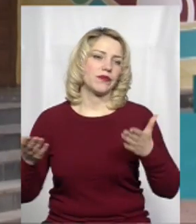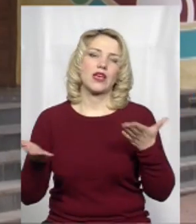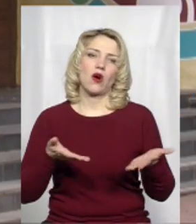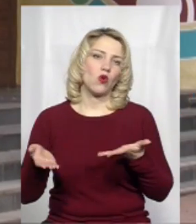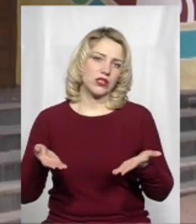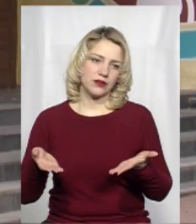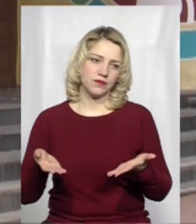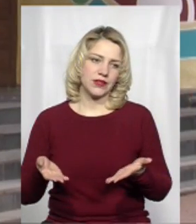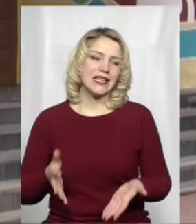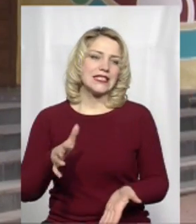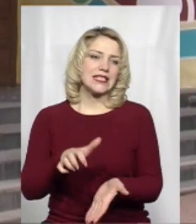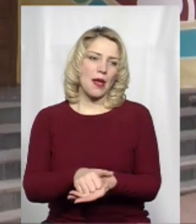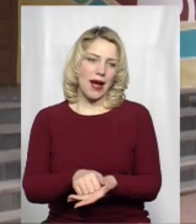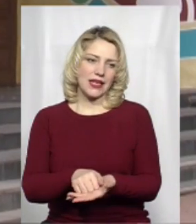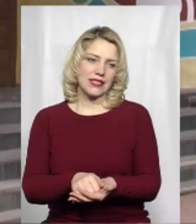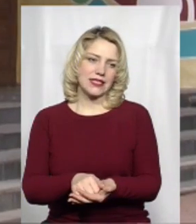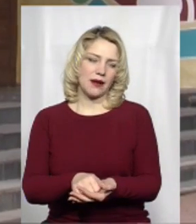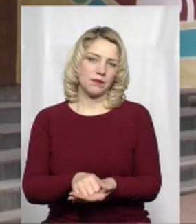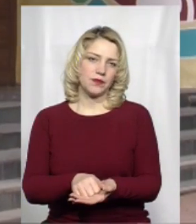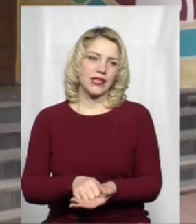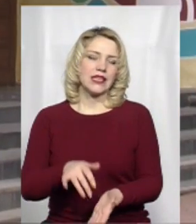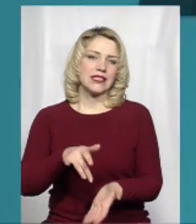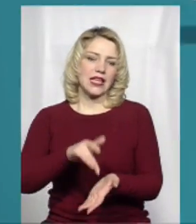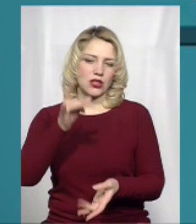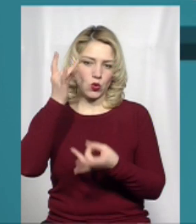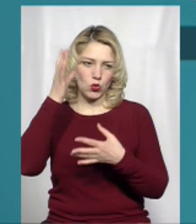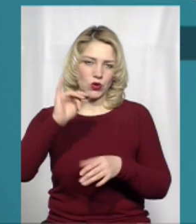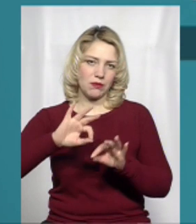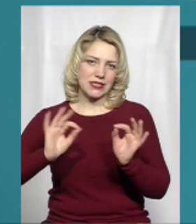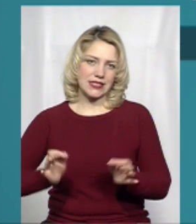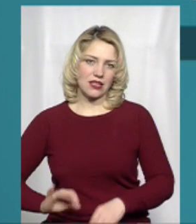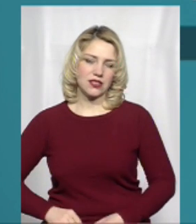займається безпосередньо Центр культури і мистецтва.